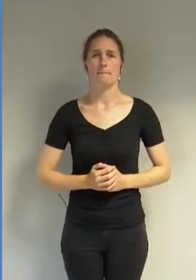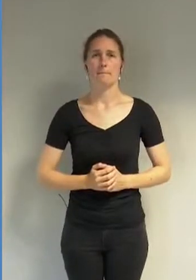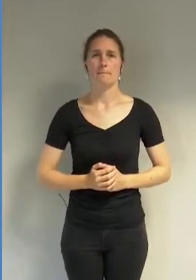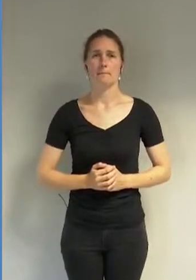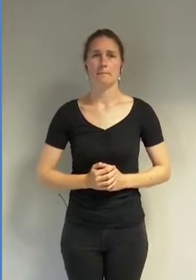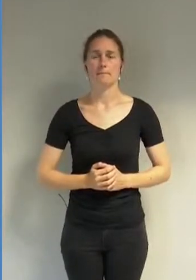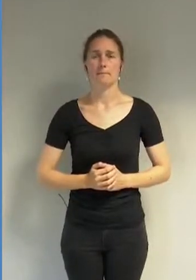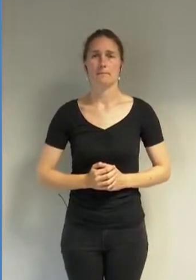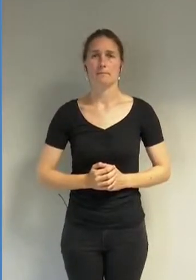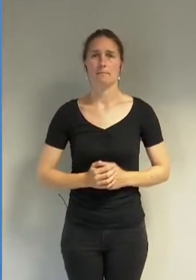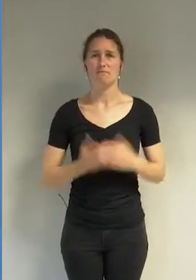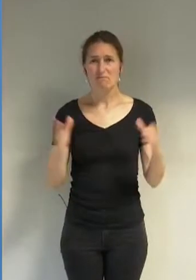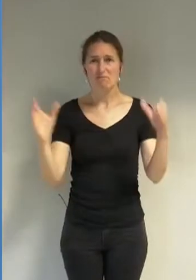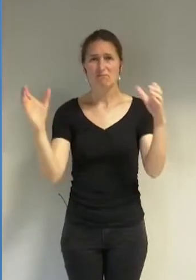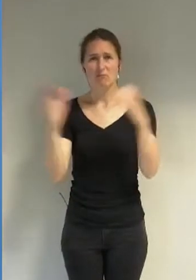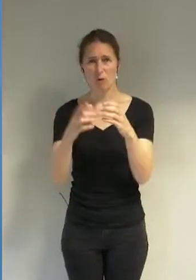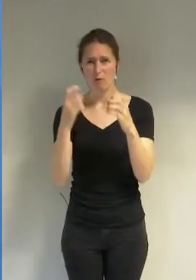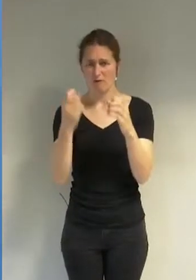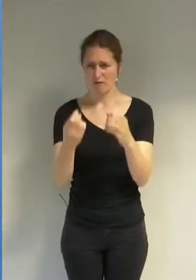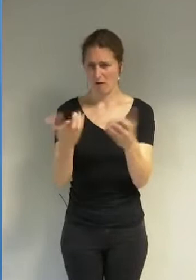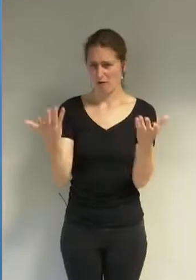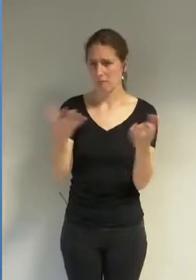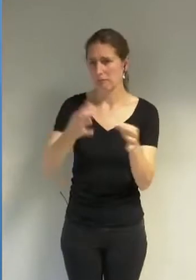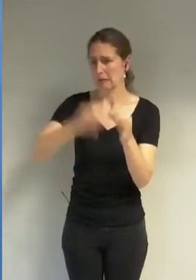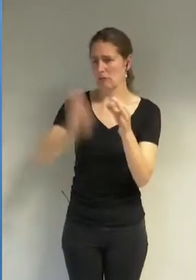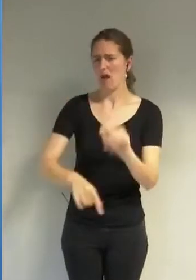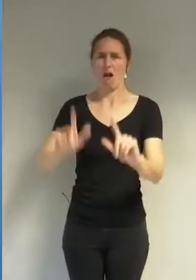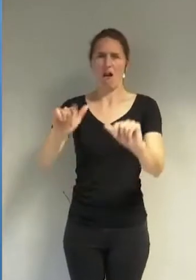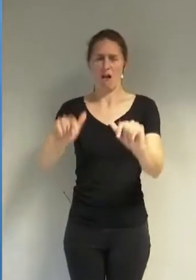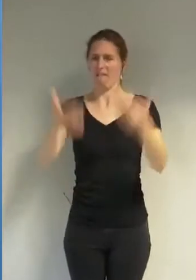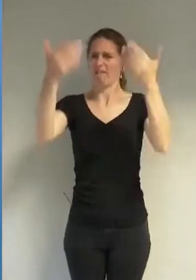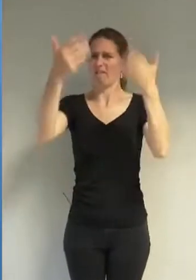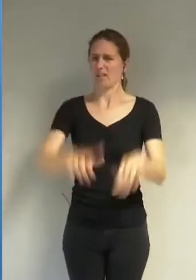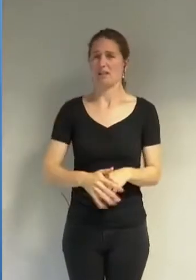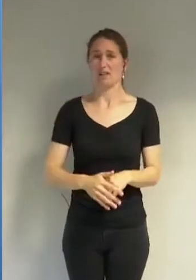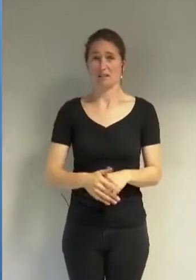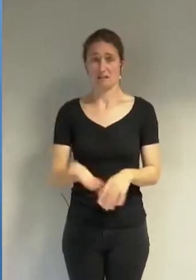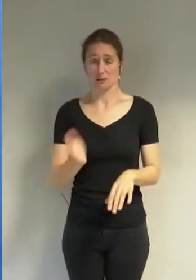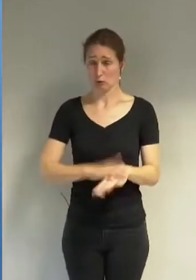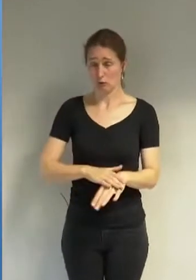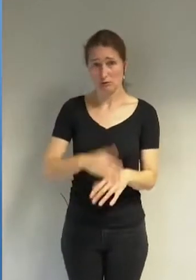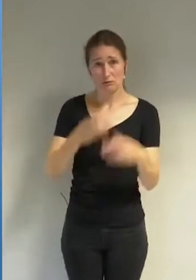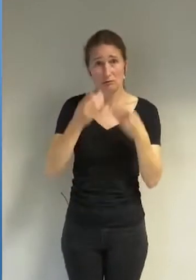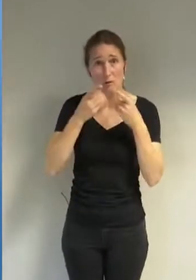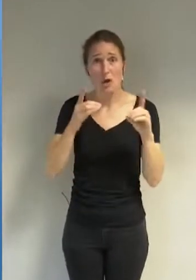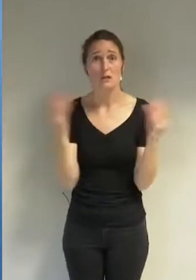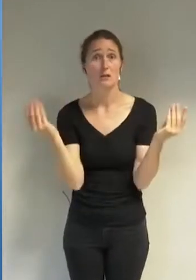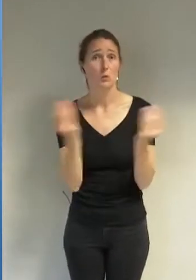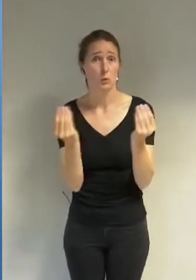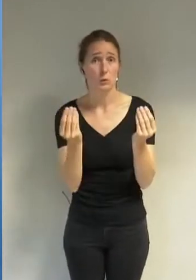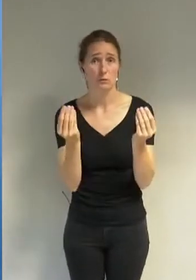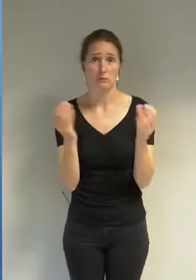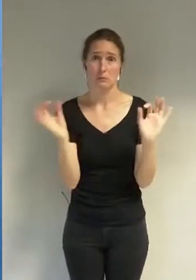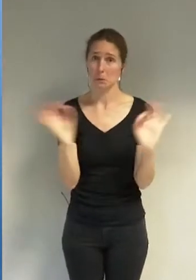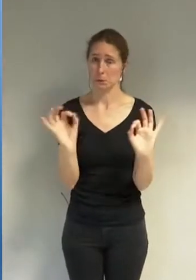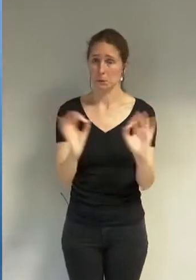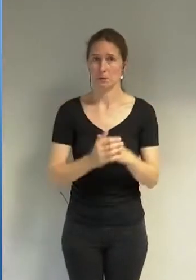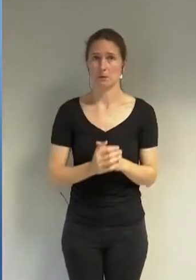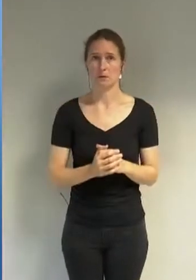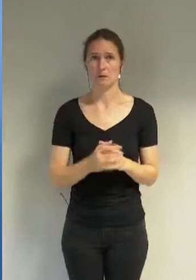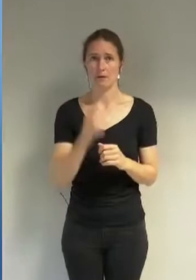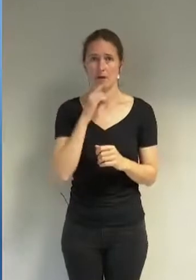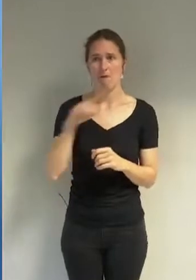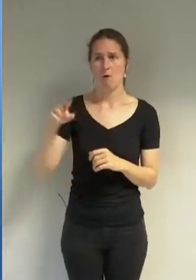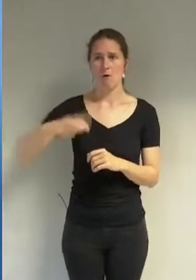Il veut imposer le fait accompli par des méthodes qui ne sont pas démocratiques. Cela doit questionner l'opinion